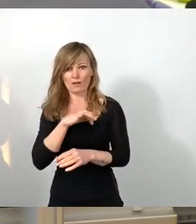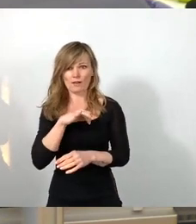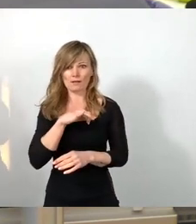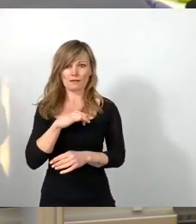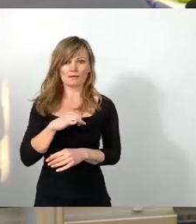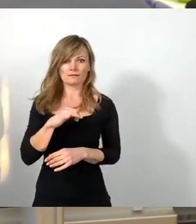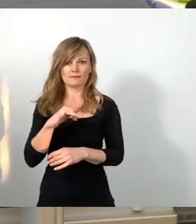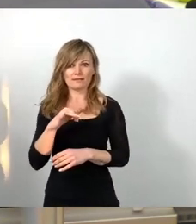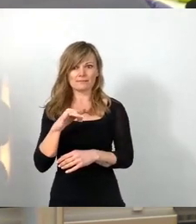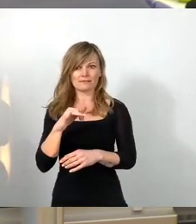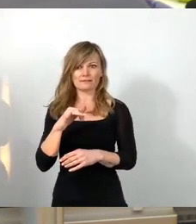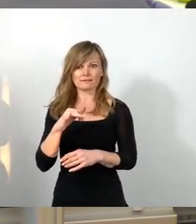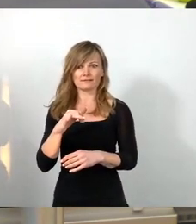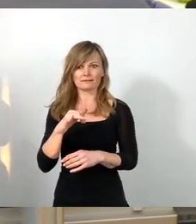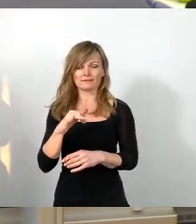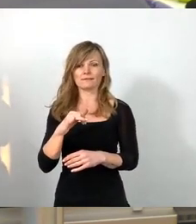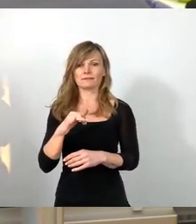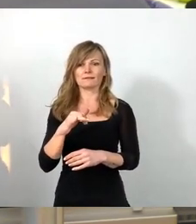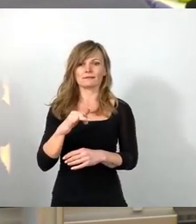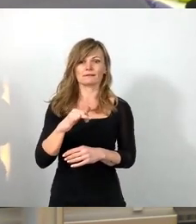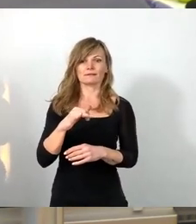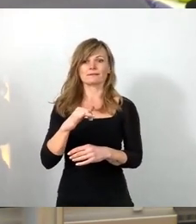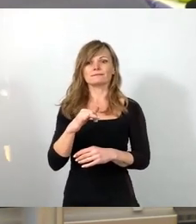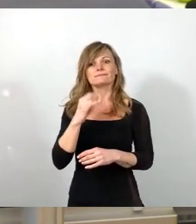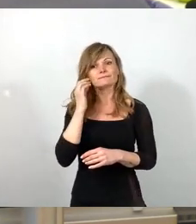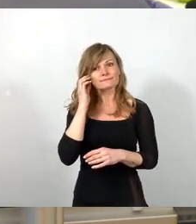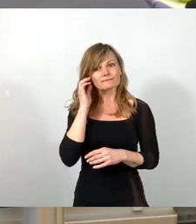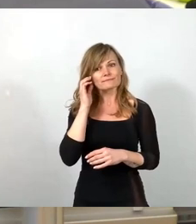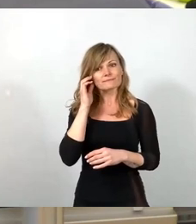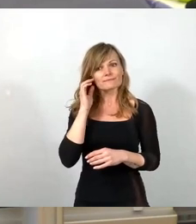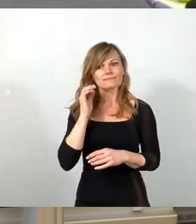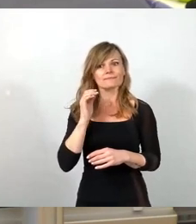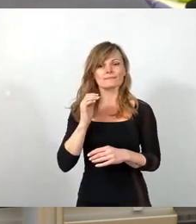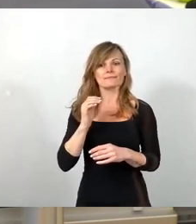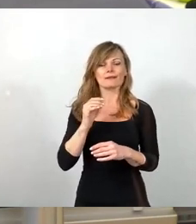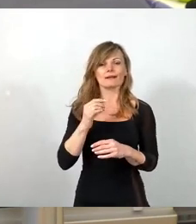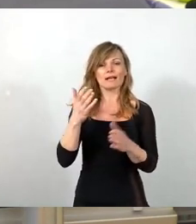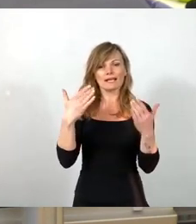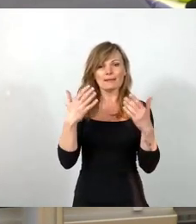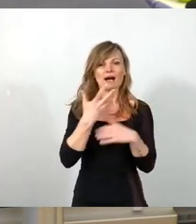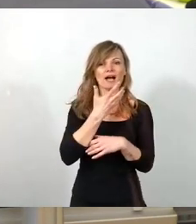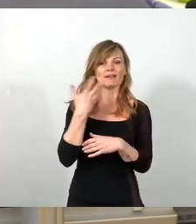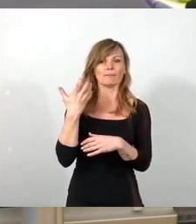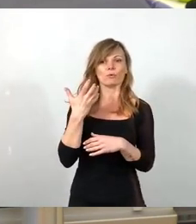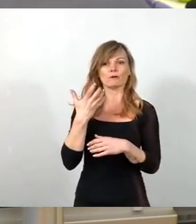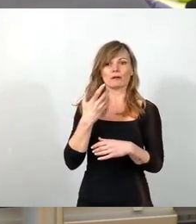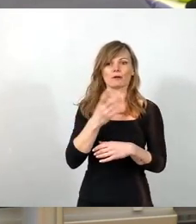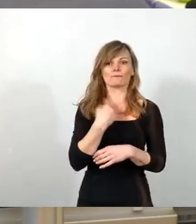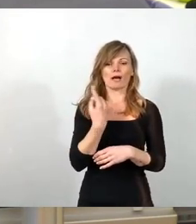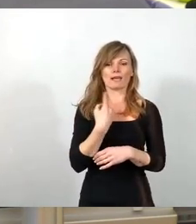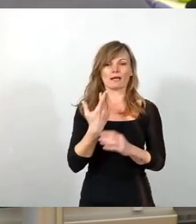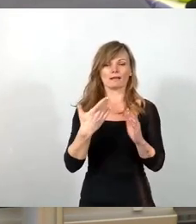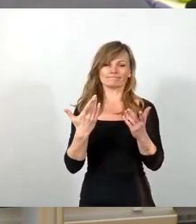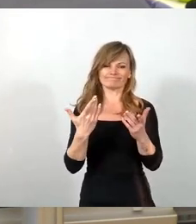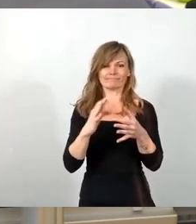Ja, das Ding mit dem Klima, mit der Erwärmung, das sollte uns allen ein Stück weit zu denken geben, aber es gibt eben